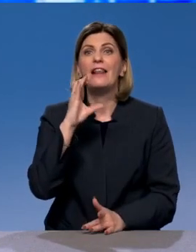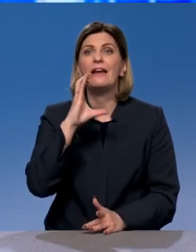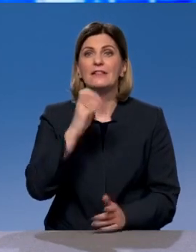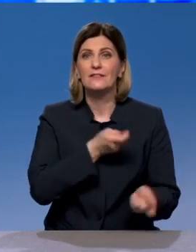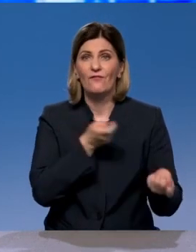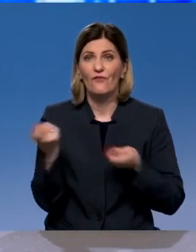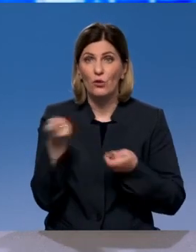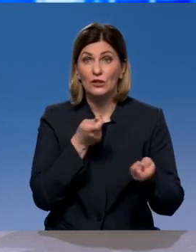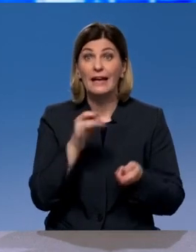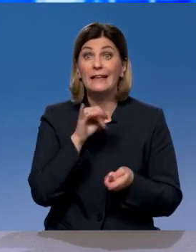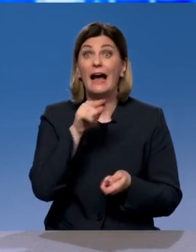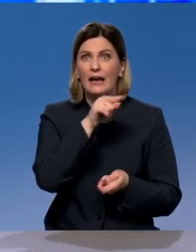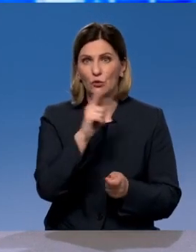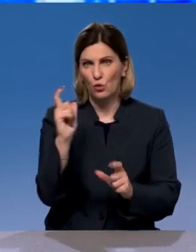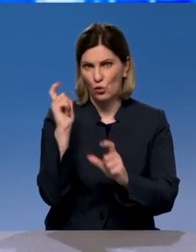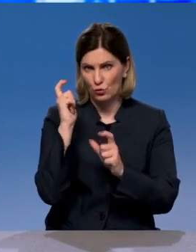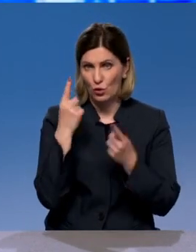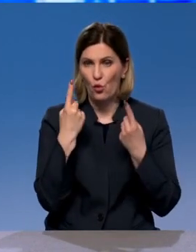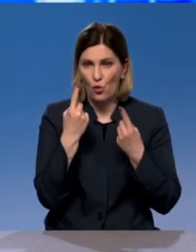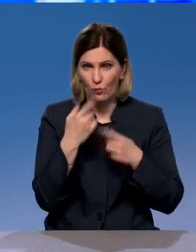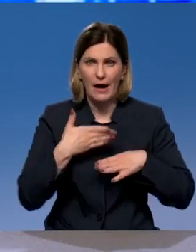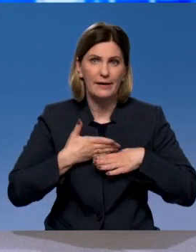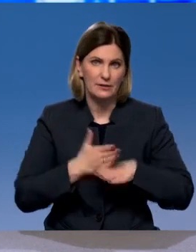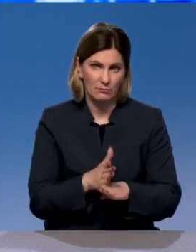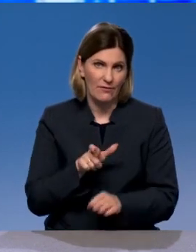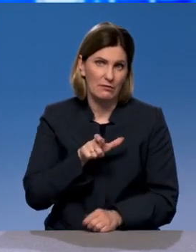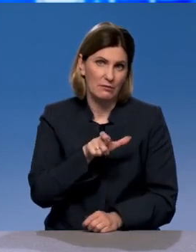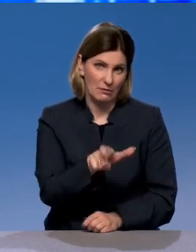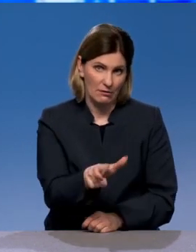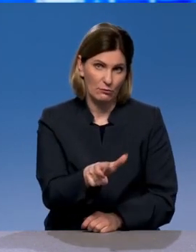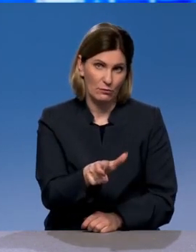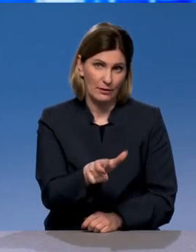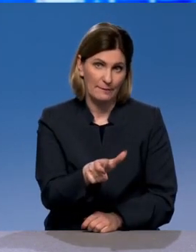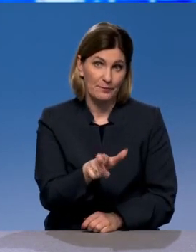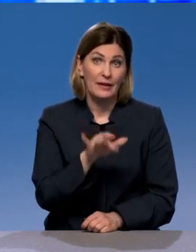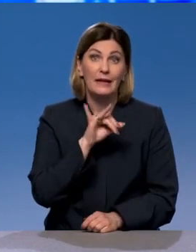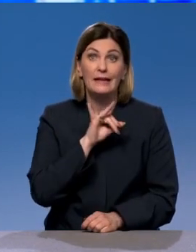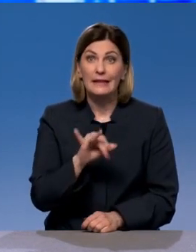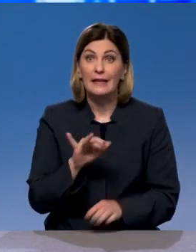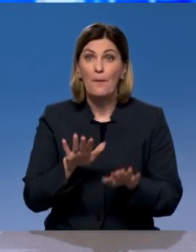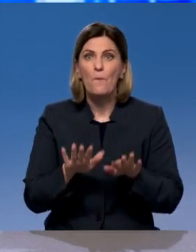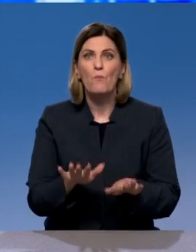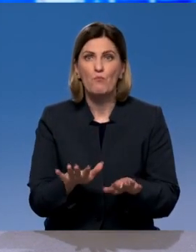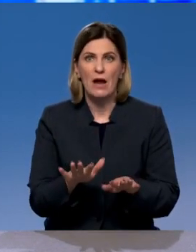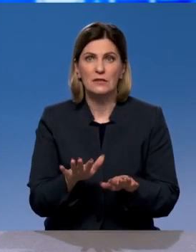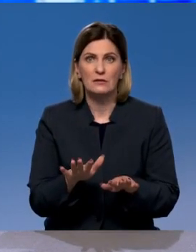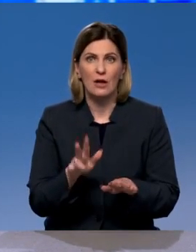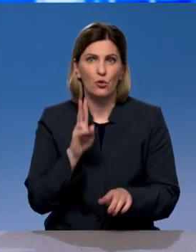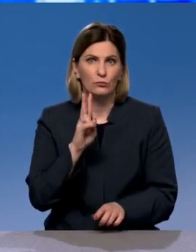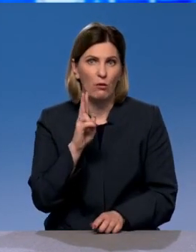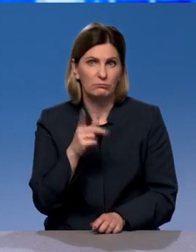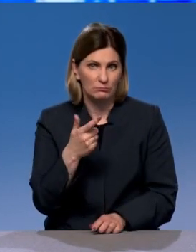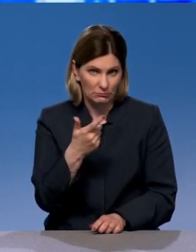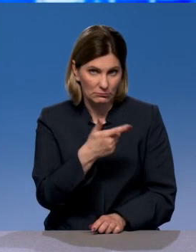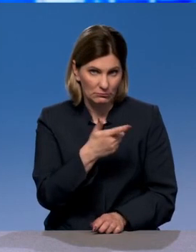действительно разбивают дороги, которые не были изначально для этого предназначены. И местная власть, местная власть тоже, местная власть вместе с